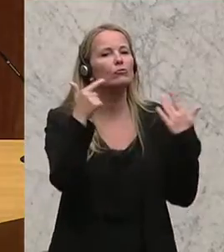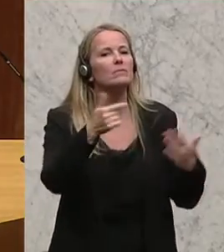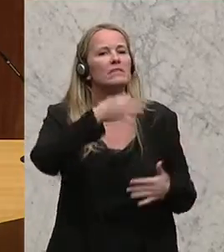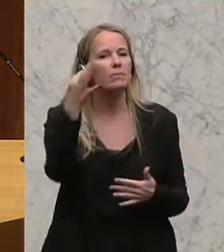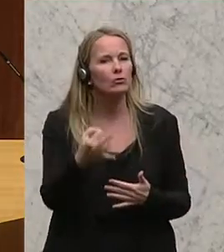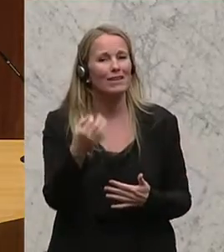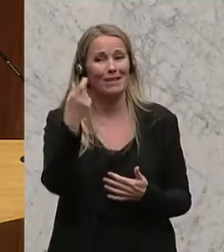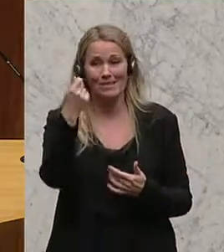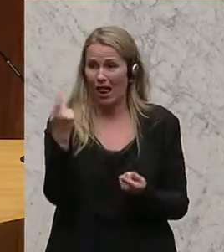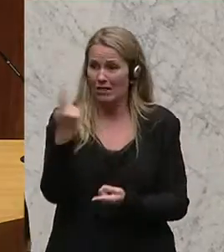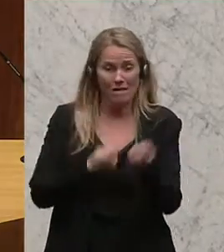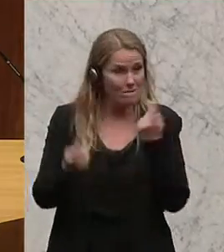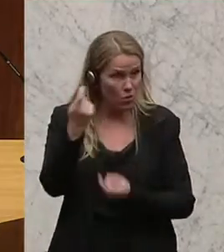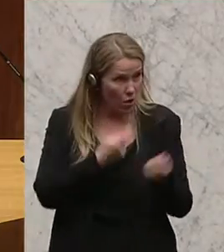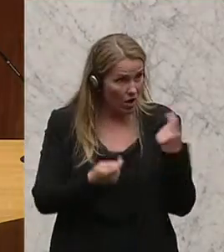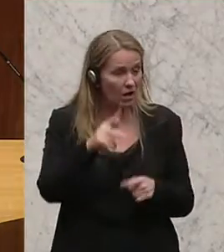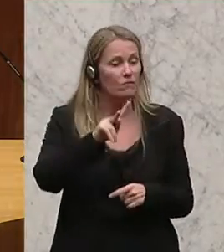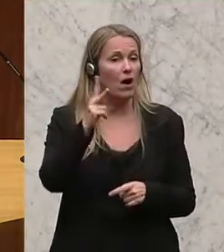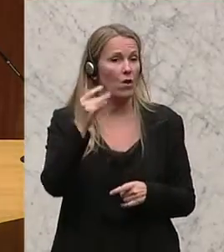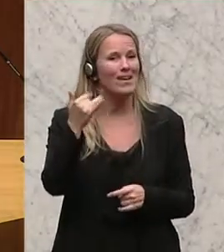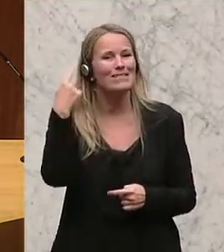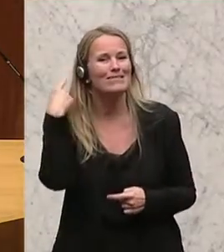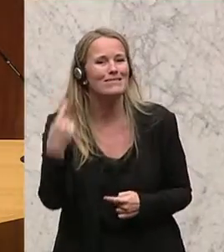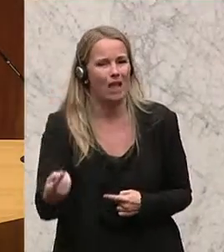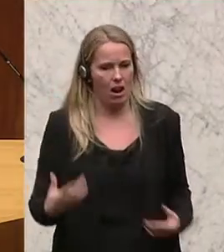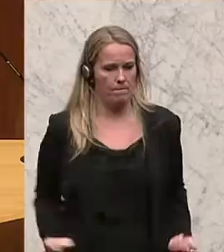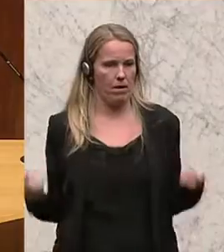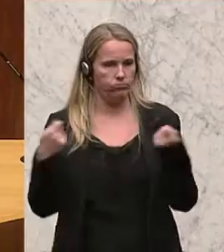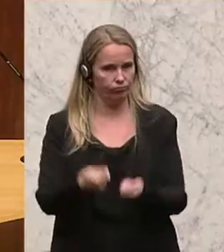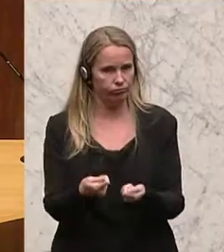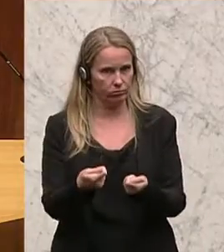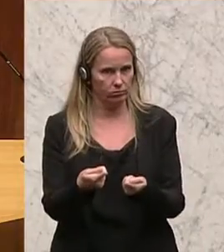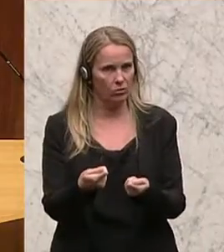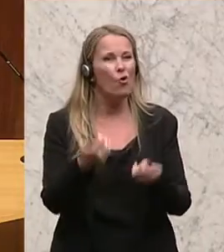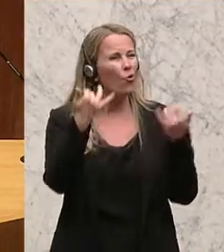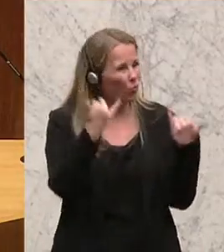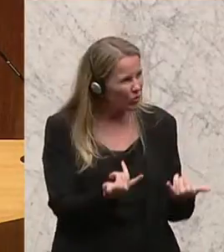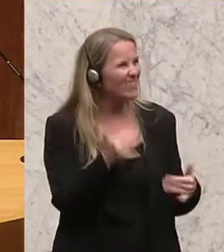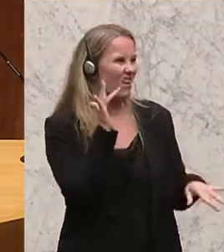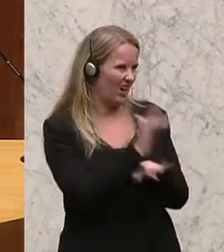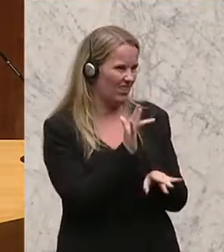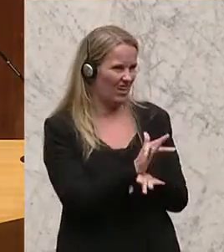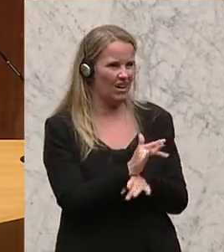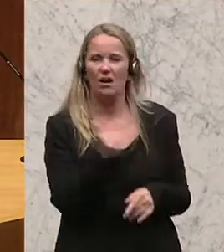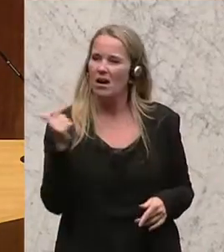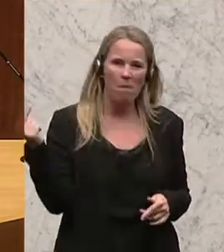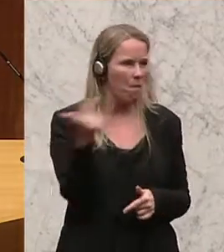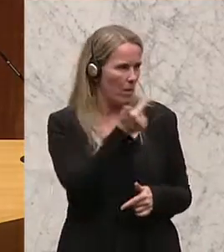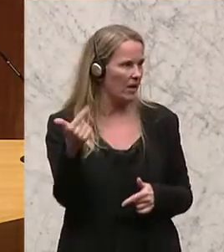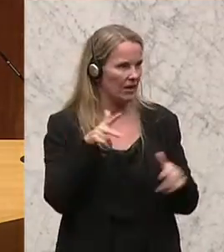Prozent der Geldmittel bringt der VKI selbst auf. Und jetzt kommt die schwere Gedik, und zwar an beide